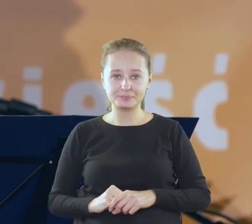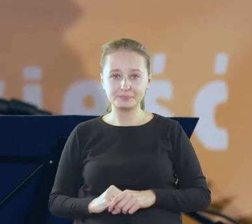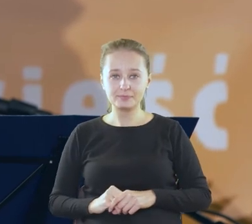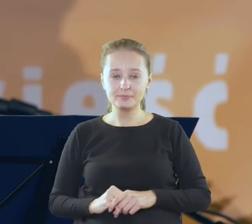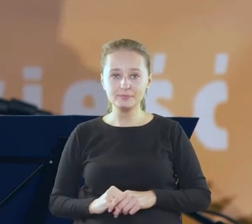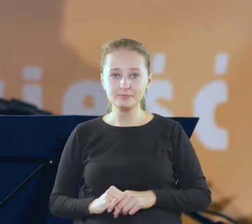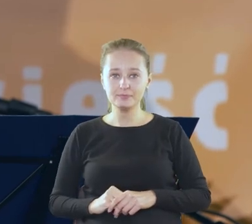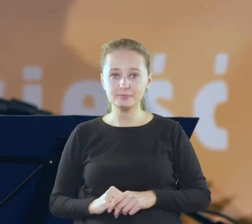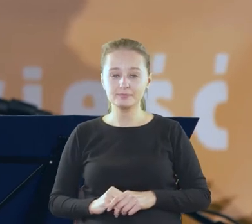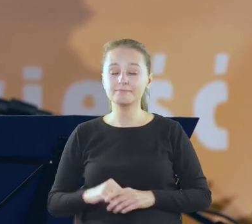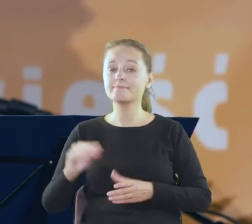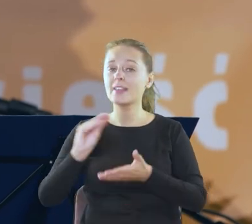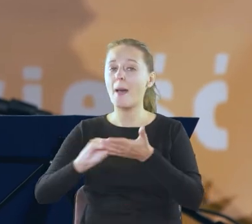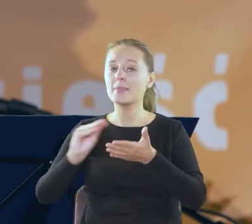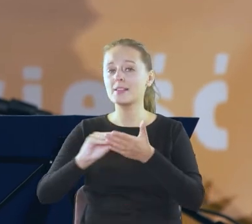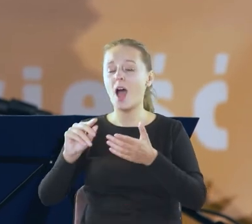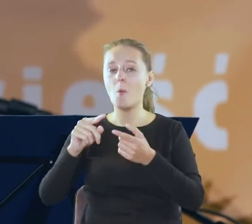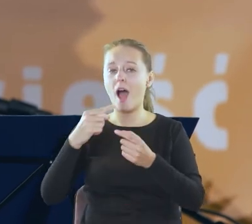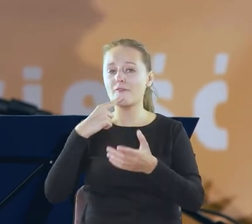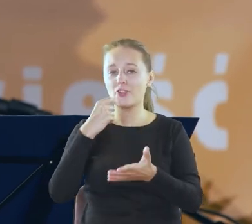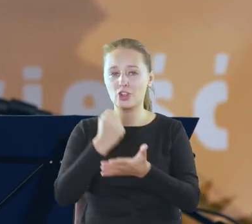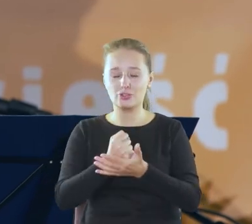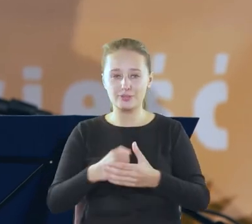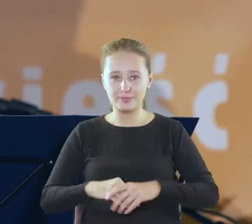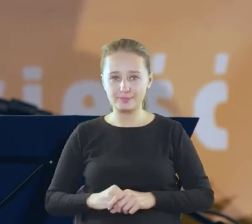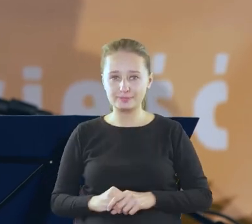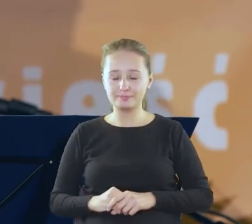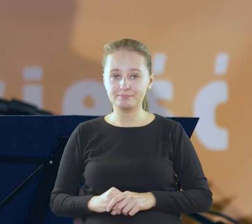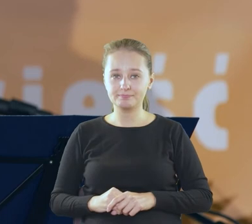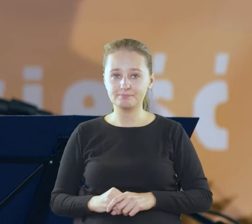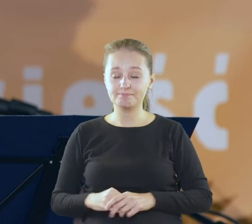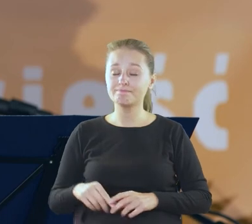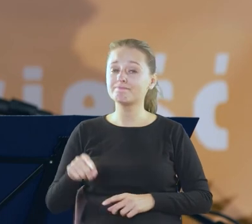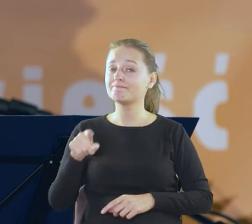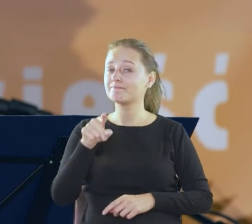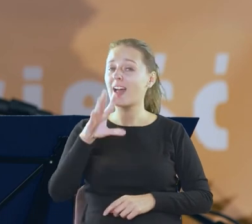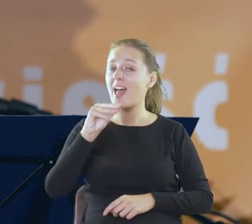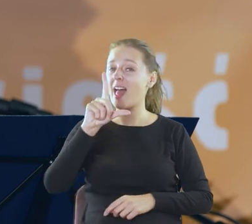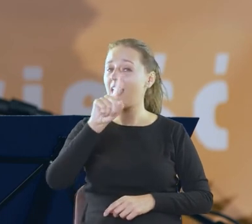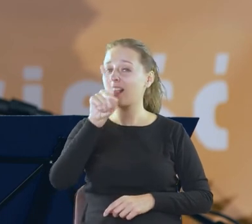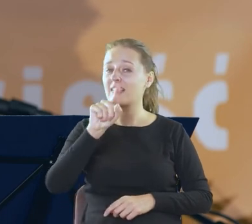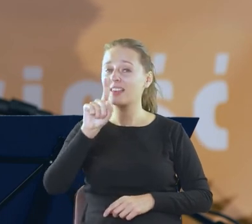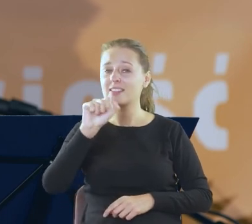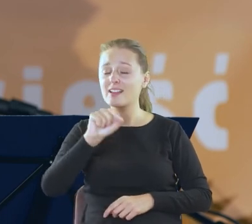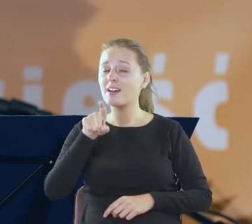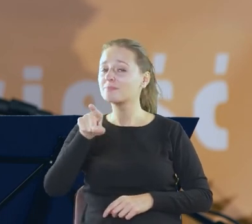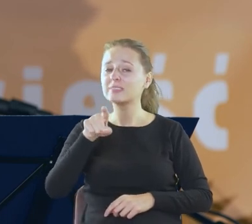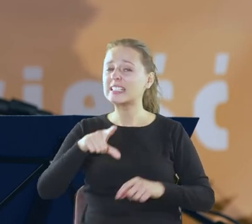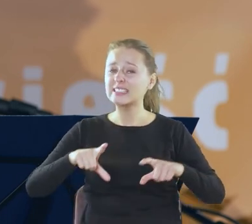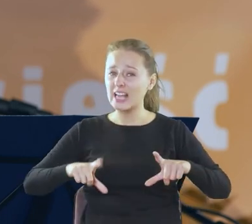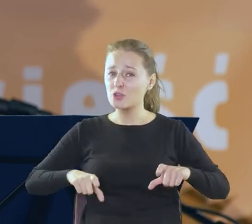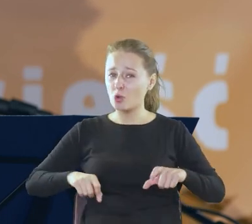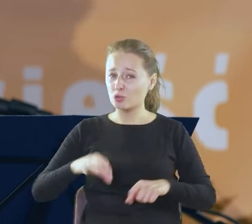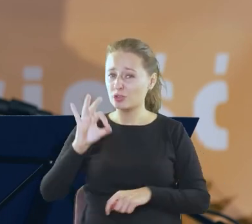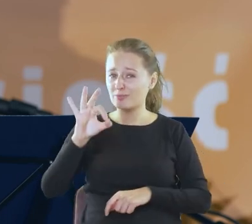w jednym z listów Zazdrościmy Ci bardzo, Elizo, Twego cichego